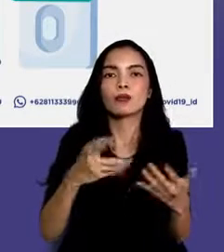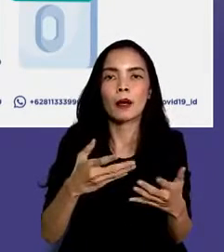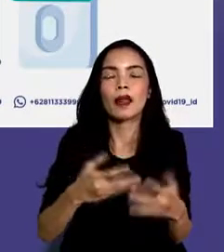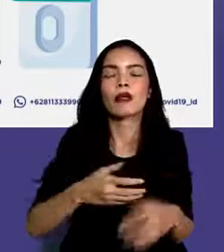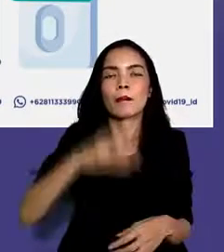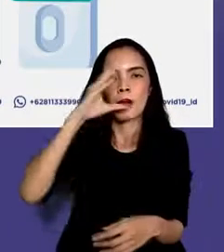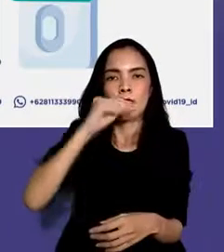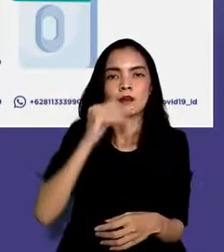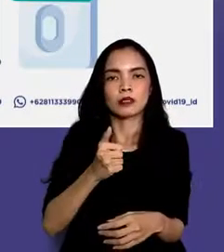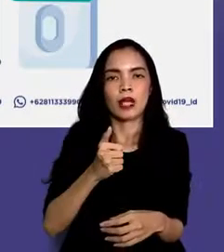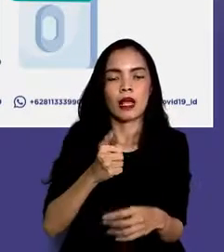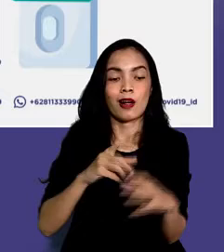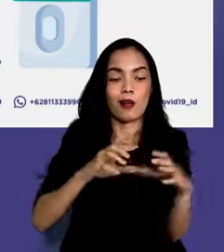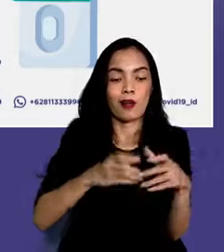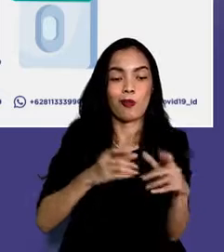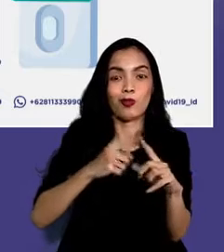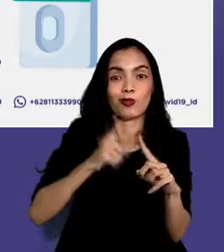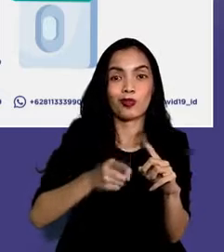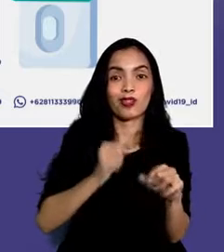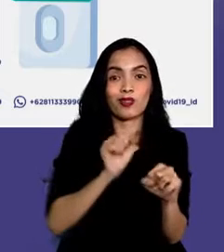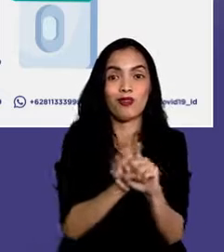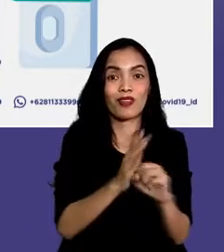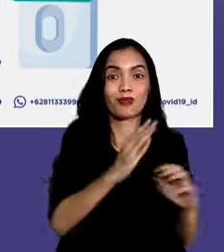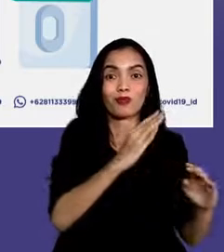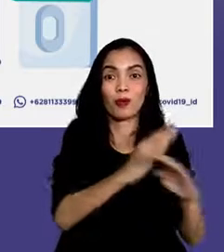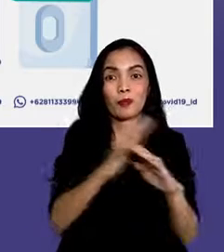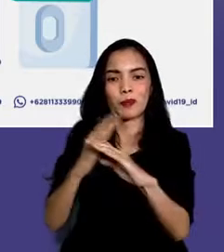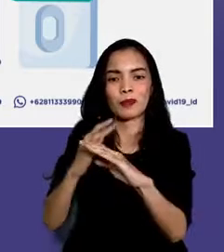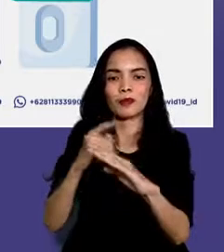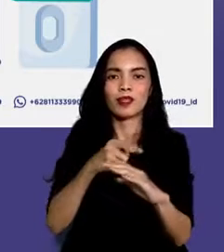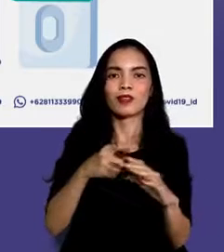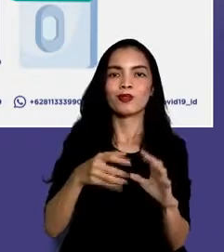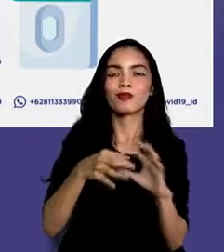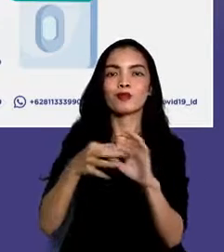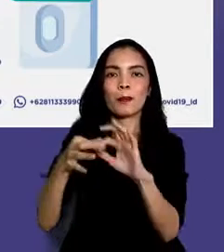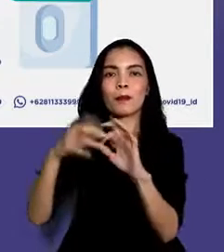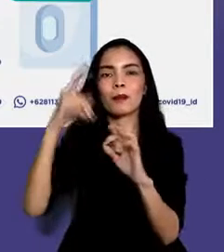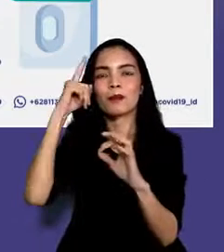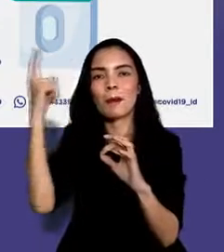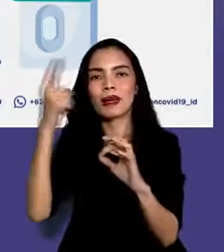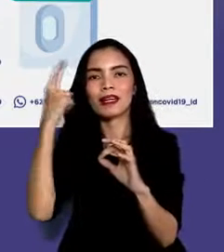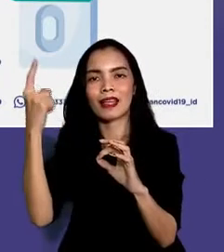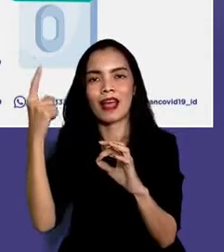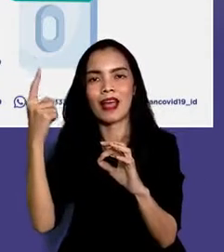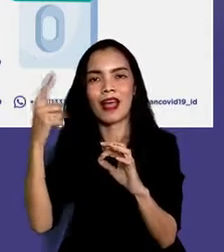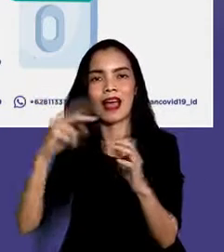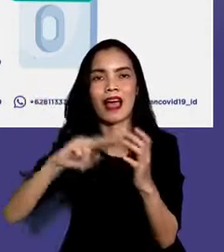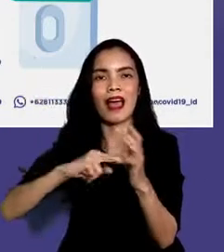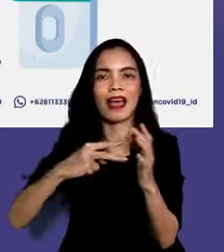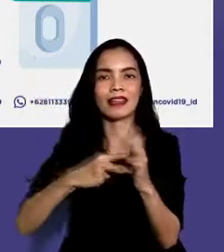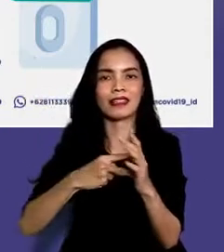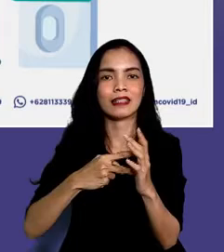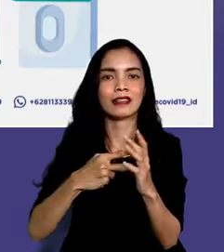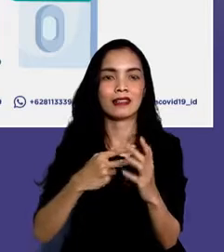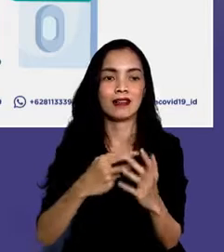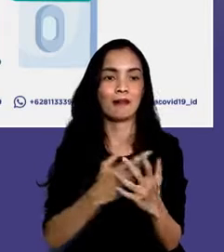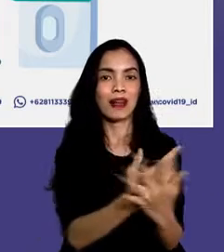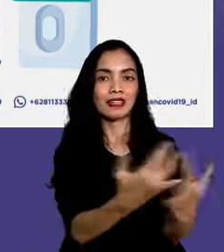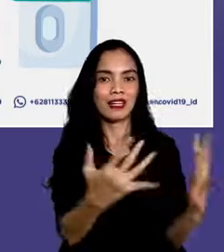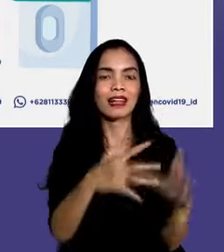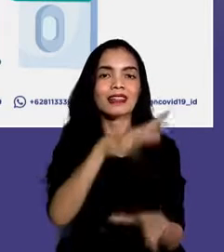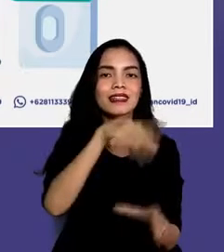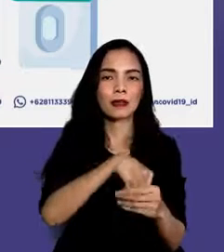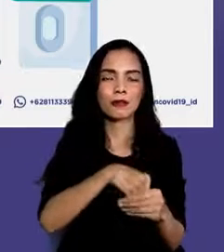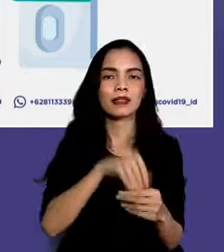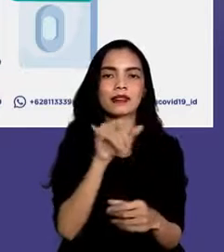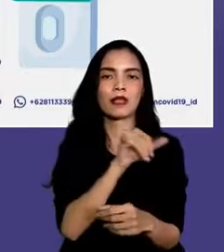dan desa adalah sebuah struktur perpanjangan tangan pemerintah yang melibatkan partisipasi aktif dari unsur masyarakat